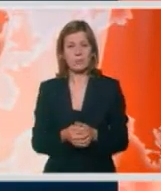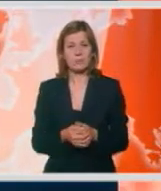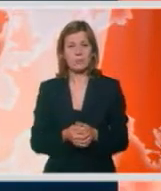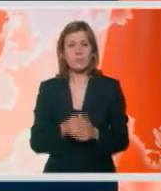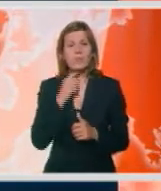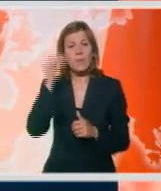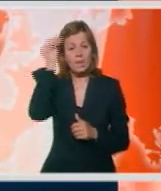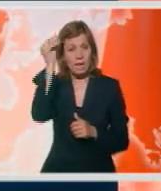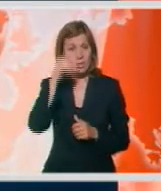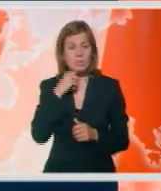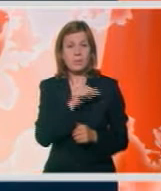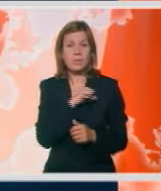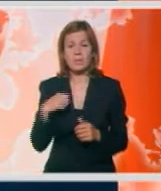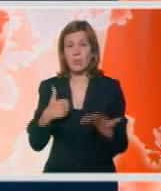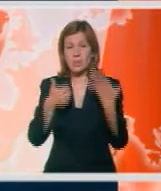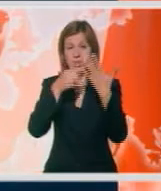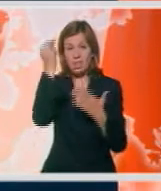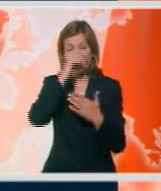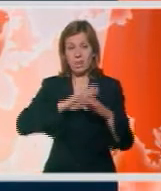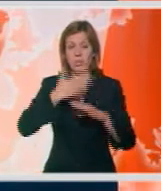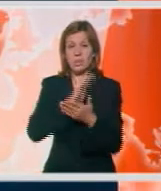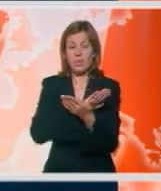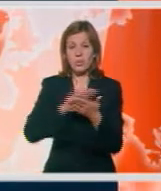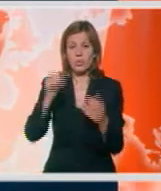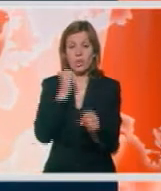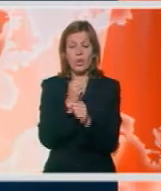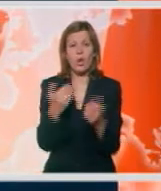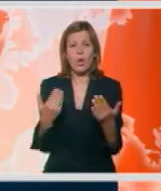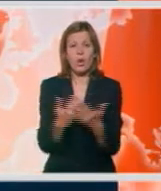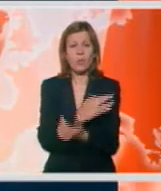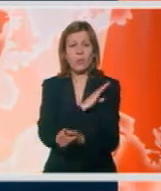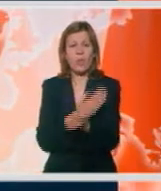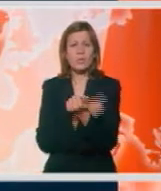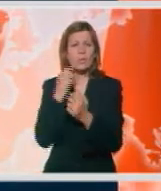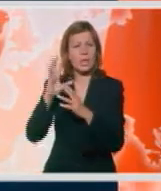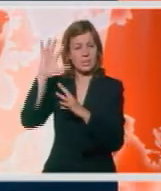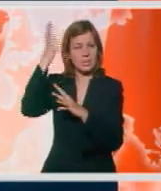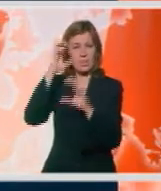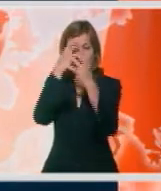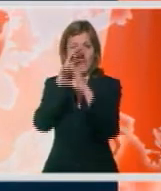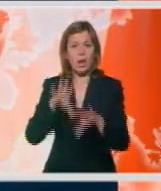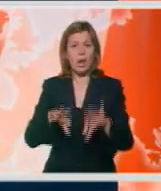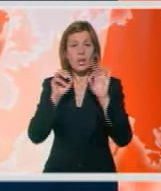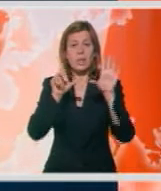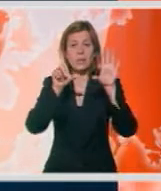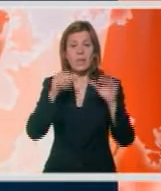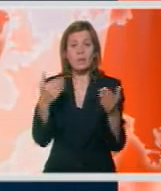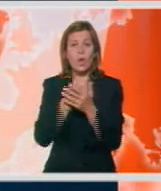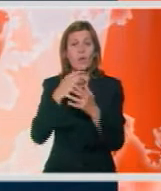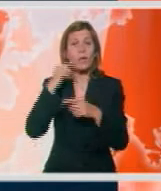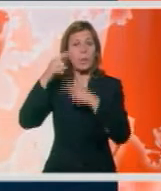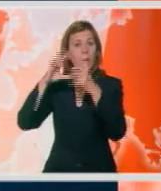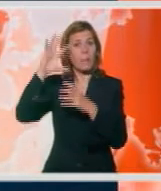Naočnici su samo šest nedelja posle puštanja u rad nove moćne svemirske observatorije otkrili 700 novih planeta,